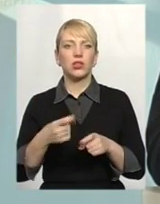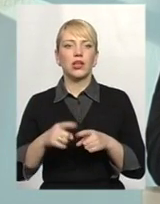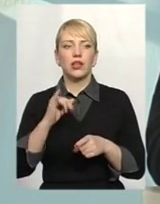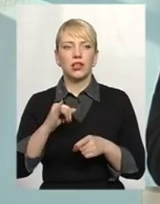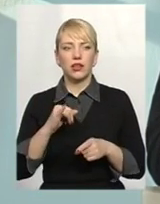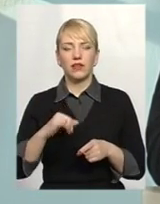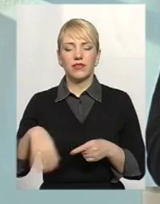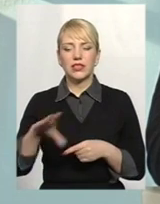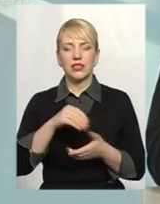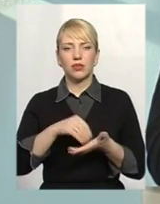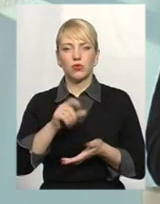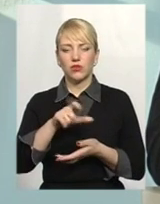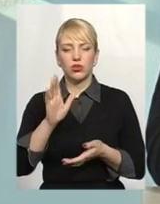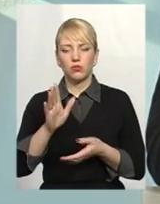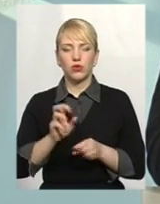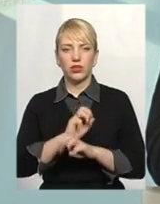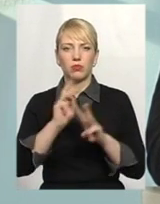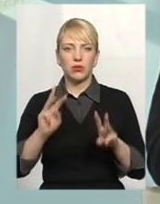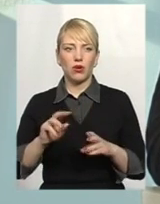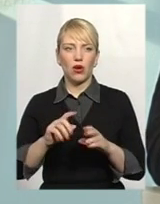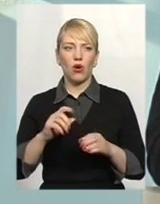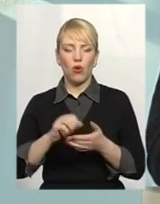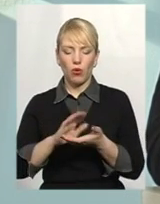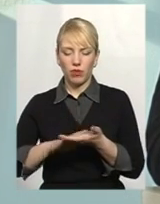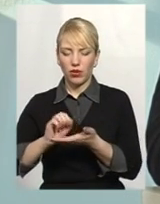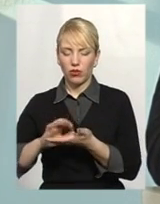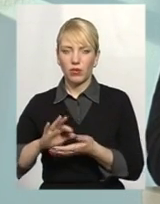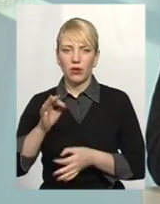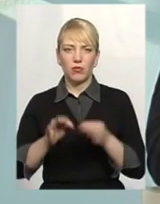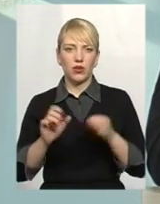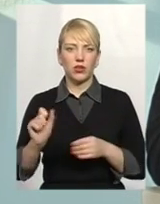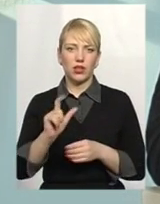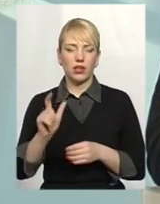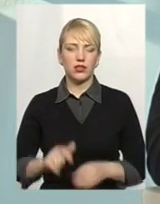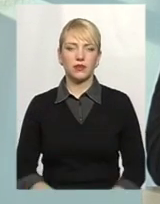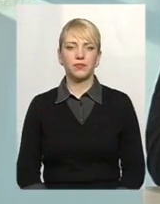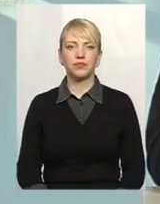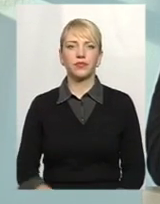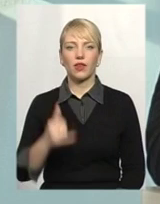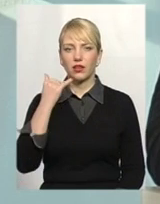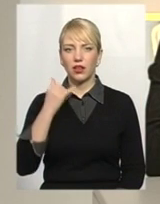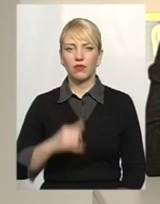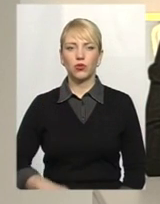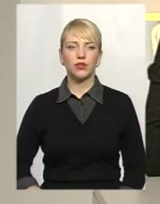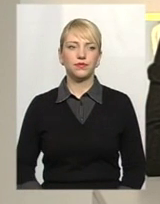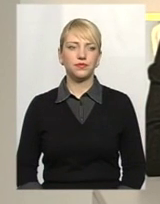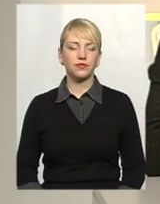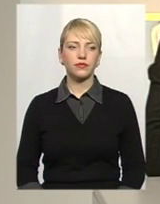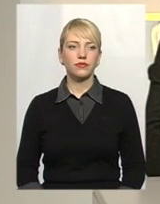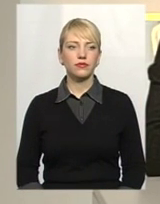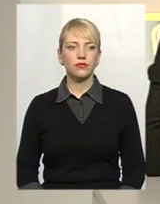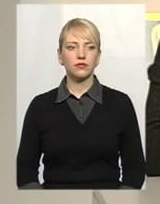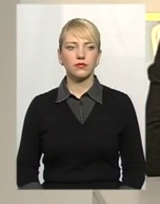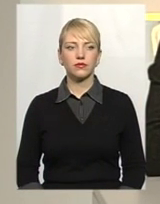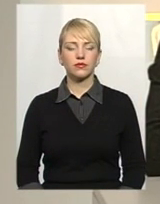всі споживачі будуть забезпечені обліком природного газу. І ми вже маємо перший телефонний дзвінок, і готові його прийняти.